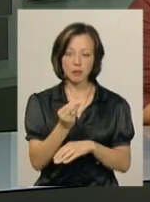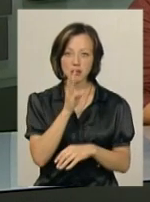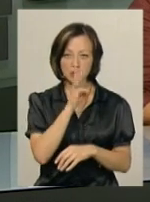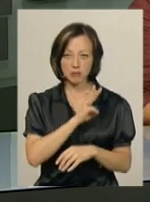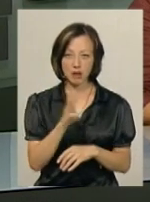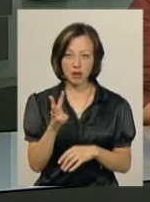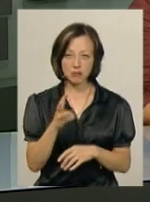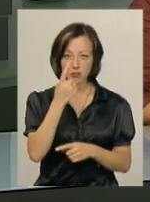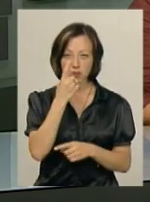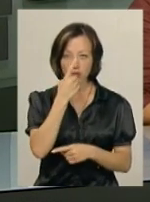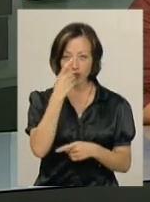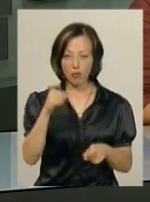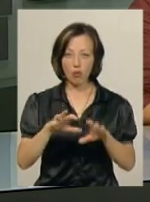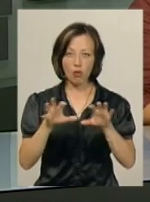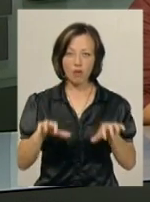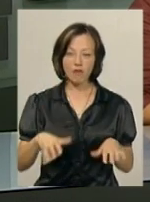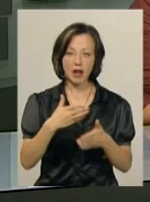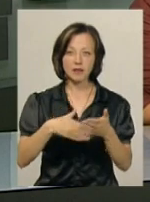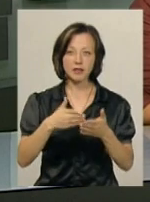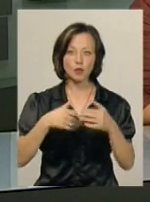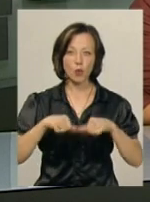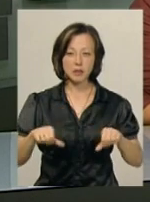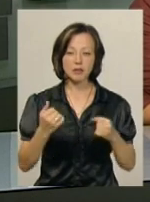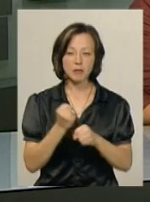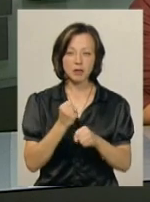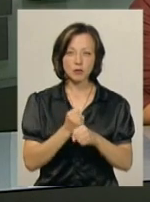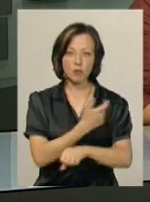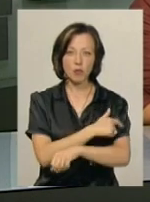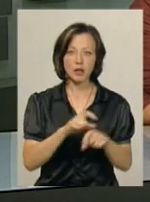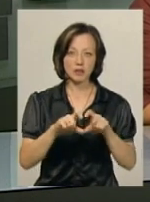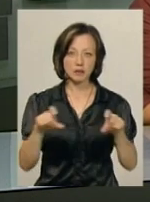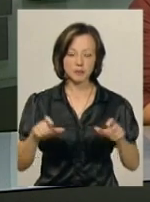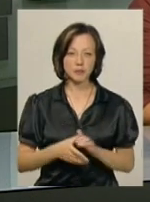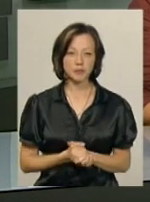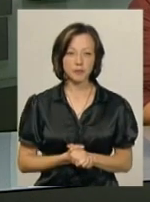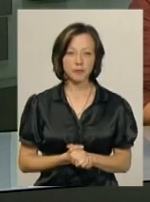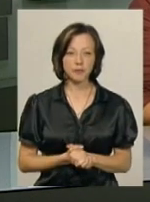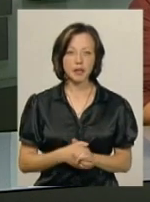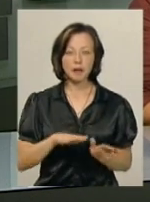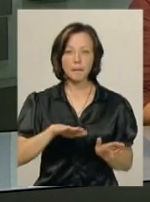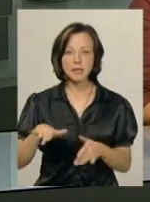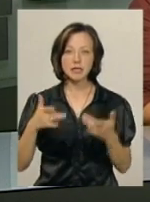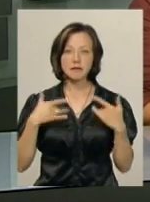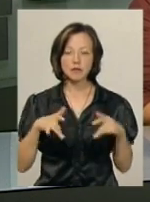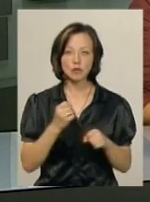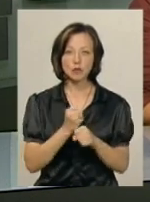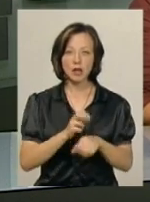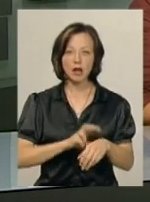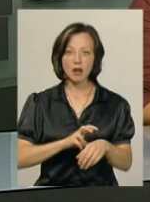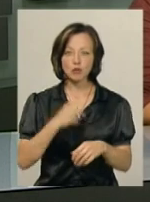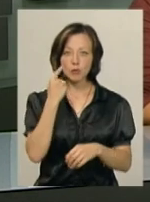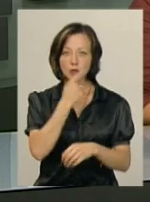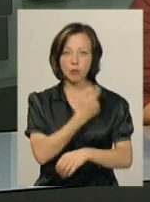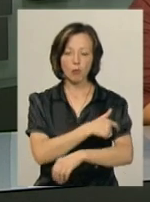зарплати, повідомив голова ліквідаційної комісії, яка зараз працює в поліклініці Борис Цвіун. Після звільнення з роботи лікарям